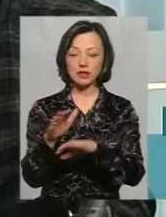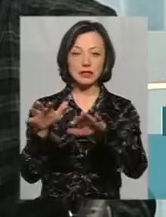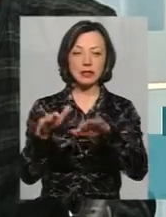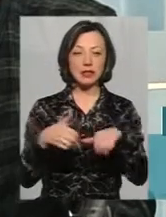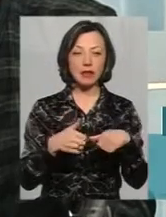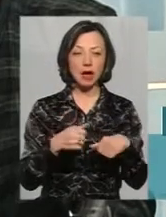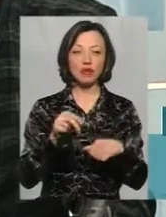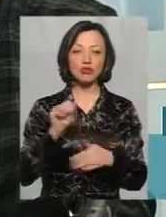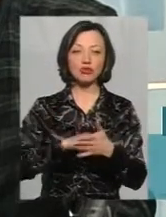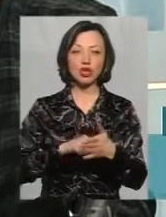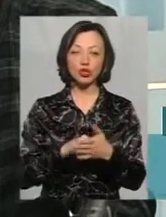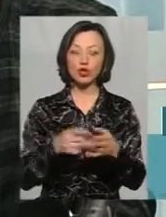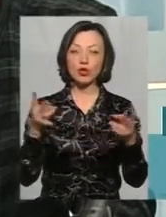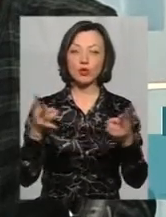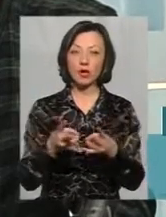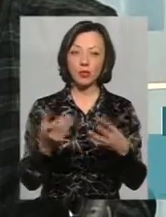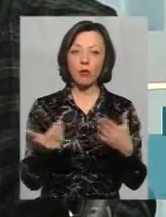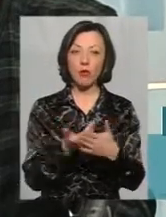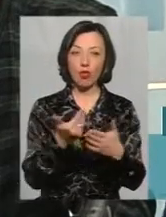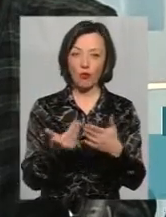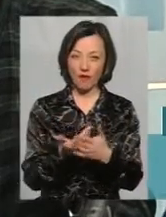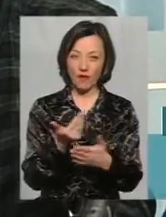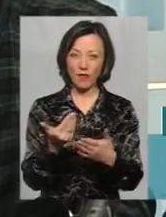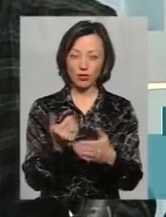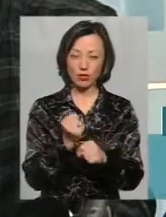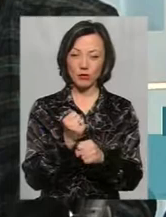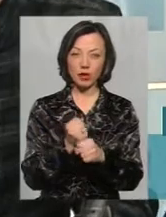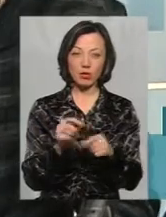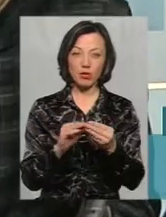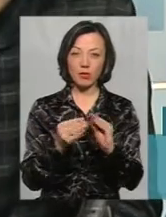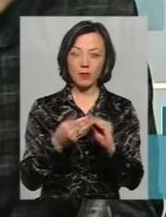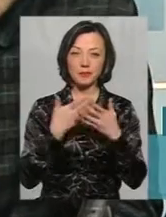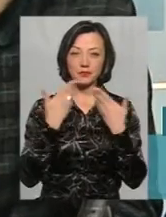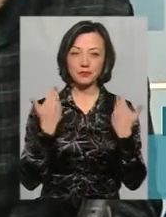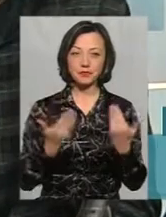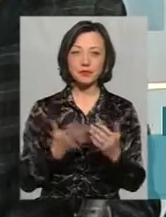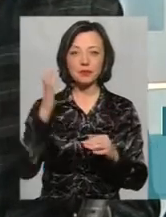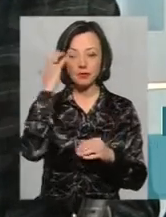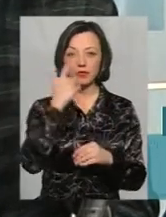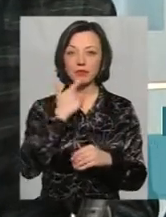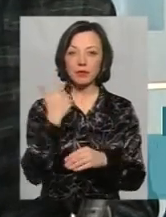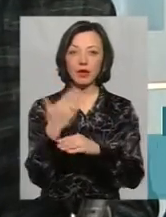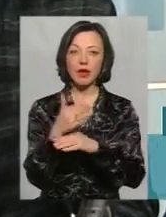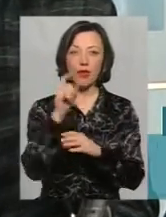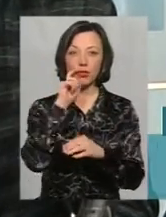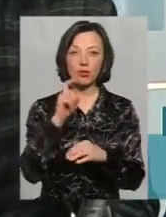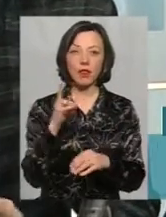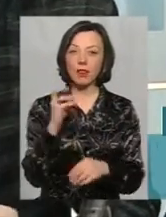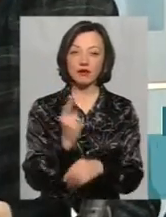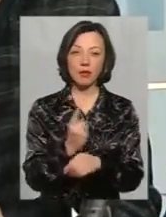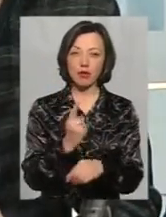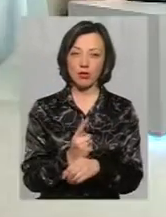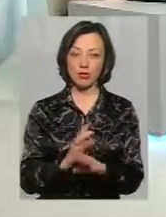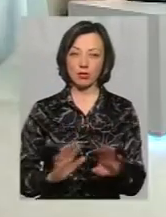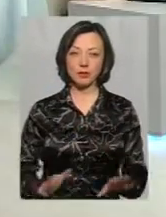тільки через те, що необхідно їх поновити, то, в принципі, тут проблеми немає. Червоно-чорний прапор в Україні не заборонений. Які